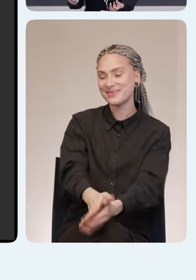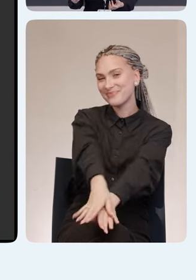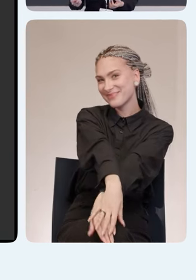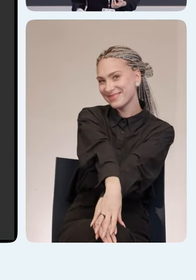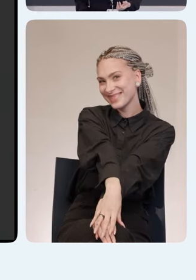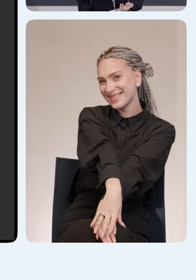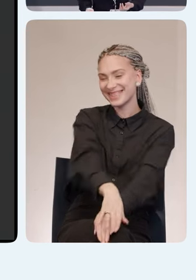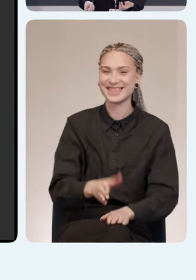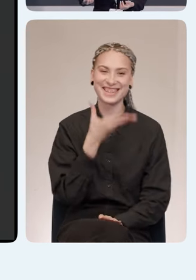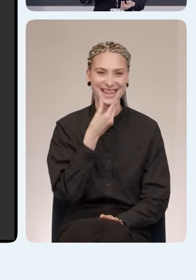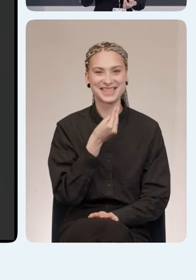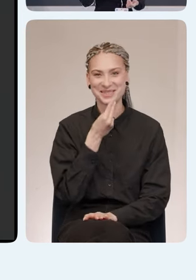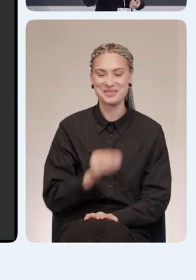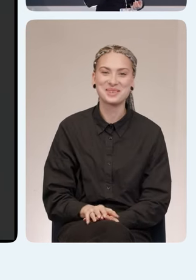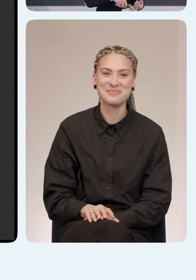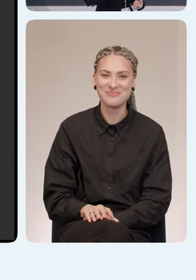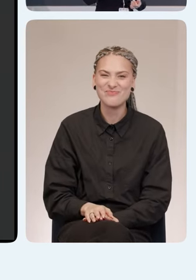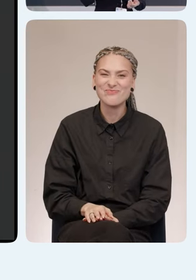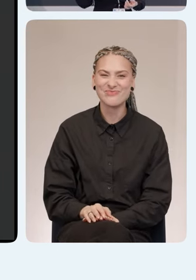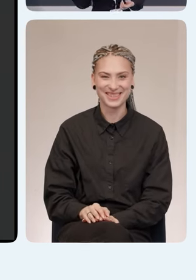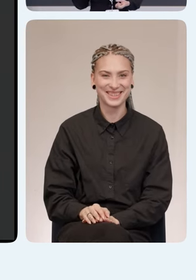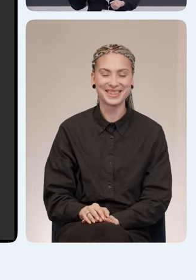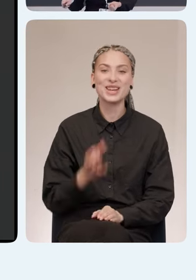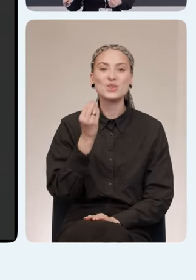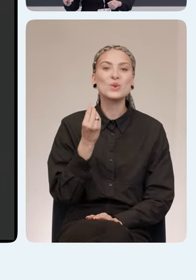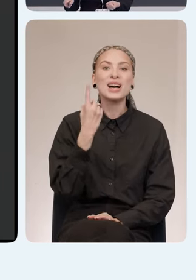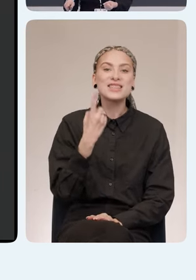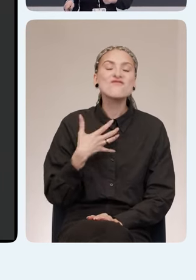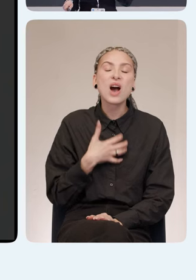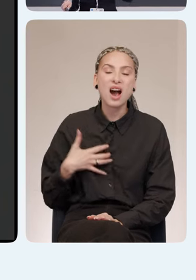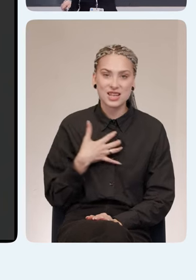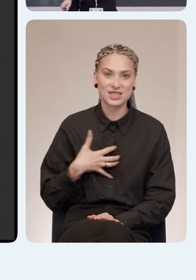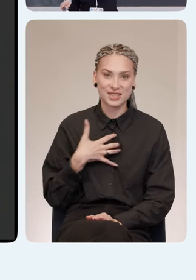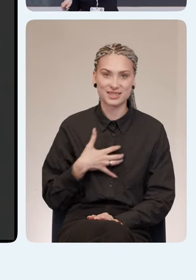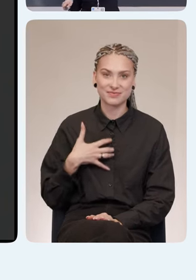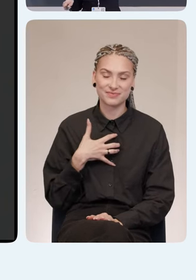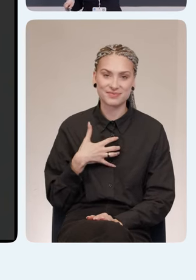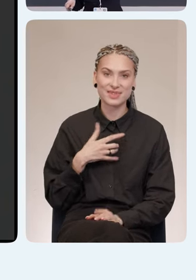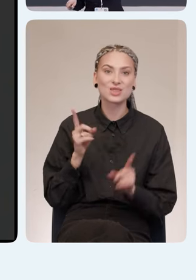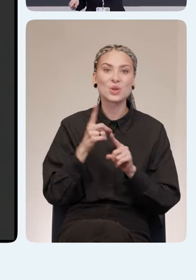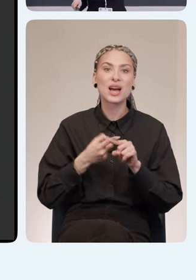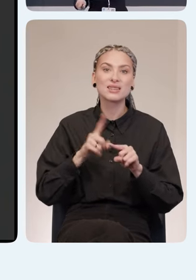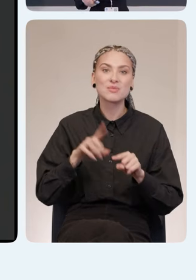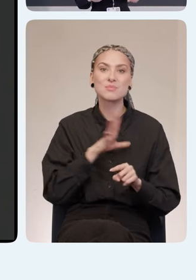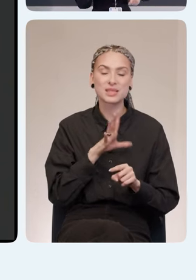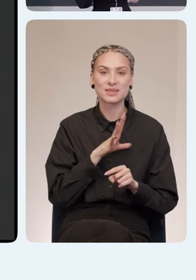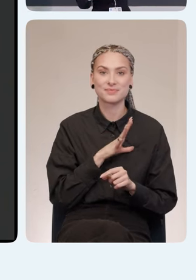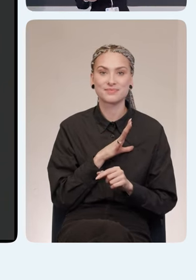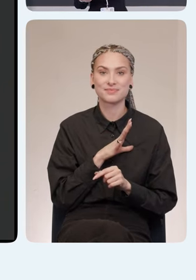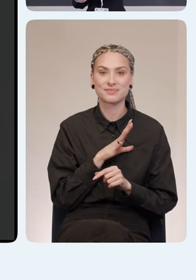Очень же красиво. И еще один важный момент, помимо того, что это был высокий